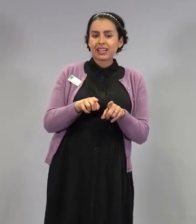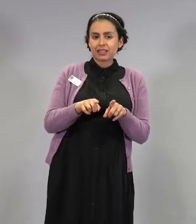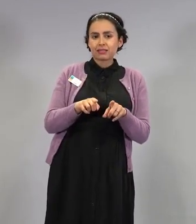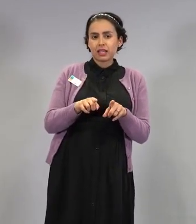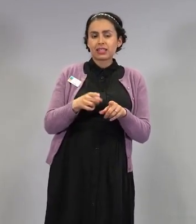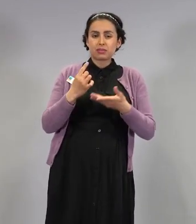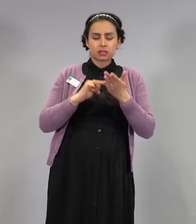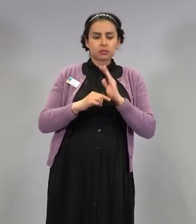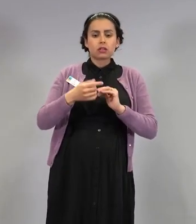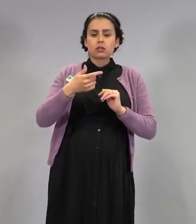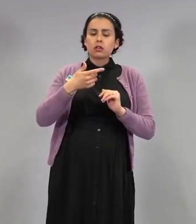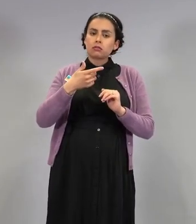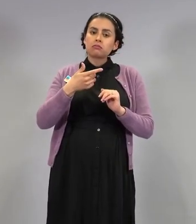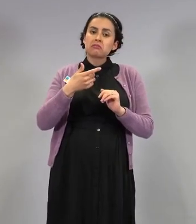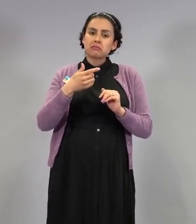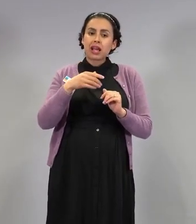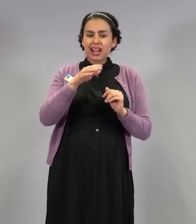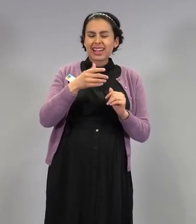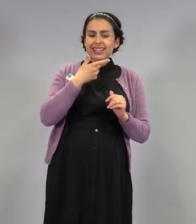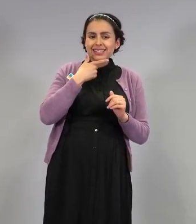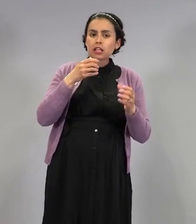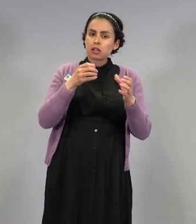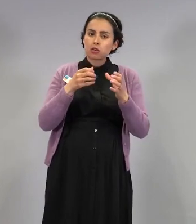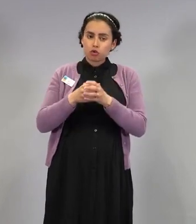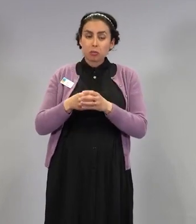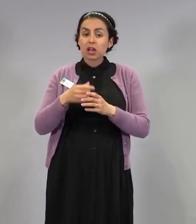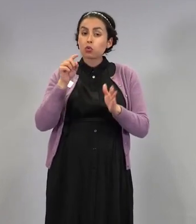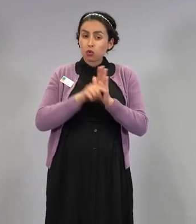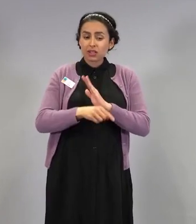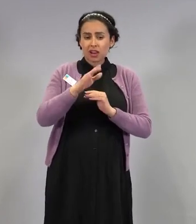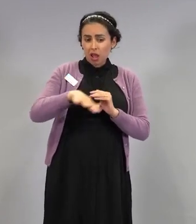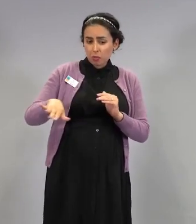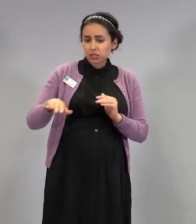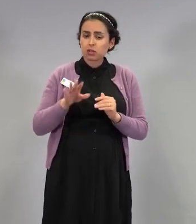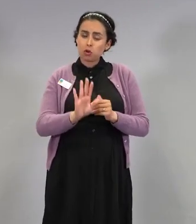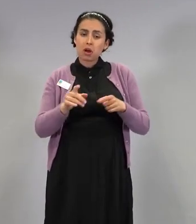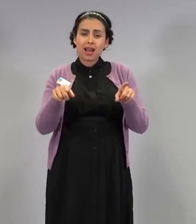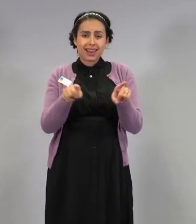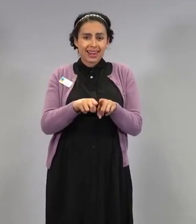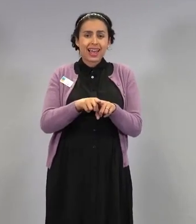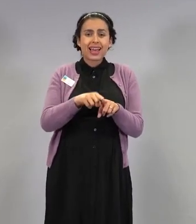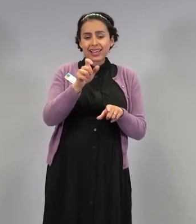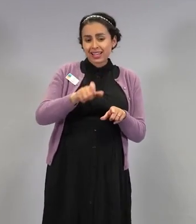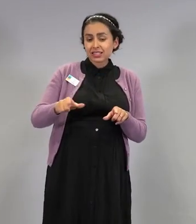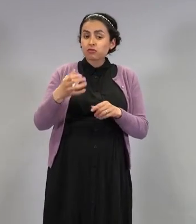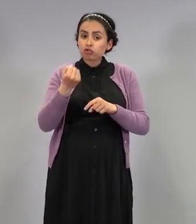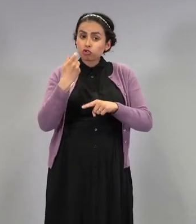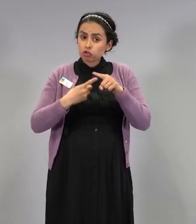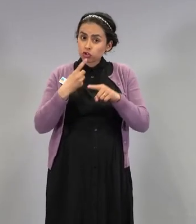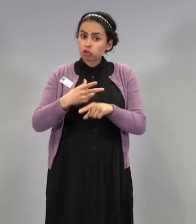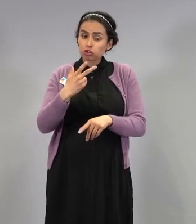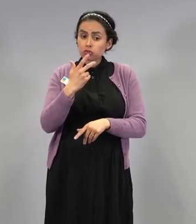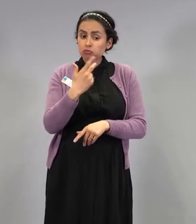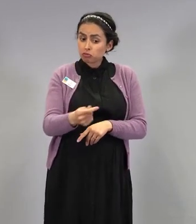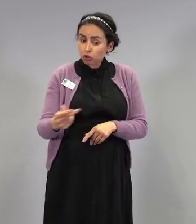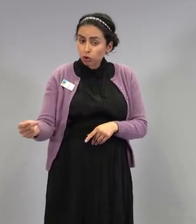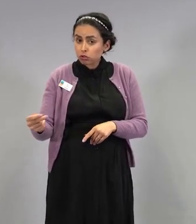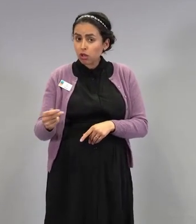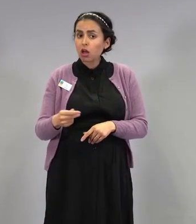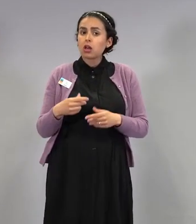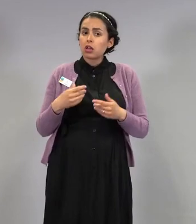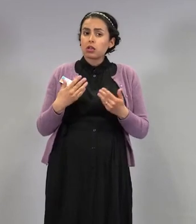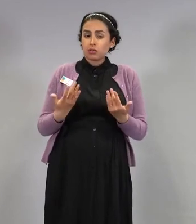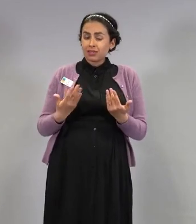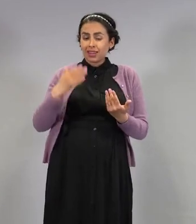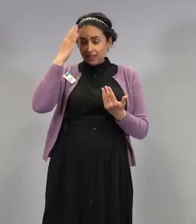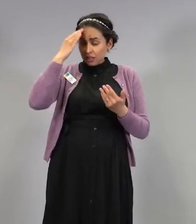rokotetta esimerkiksi riskiryhmiin kuuluvat lapset. Onko nyt tietoa, että onko tämä priorisointi jo tehty? Tai jos ei,